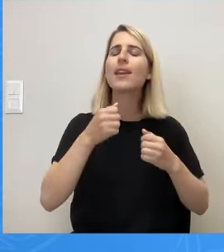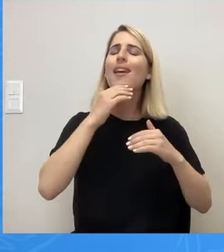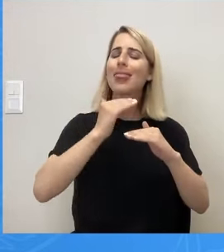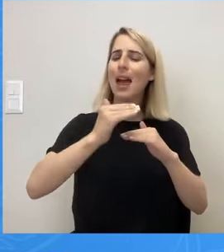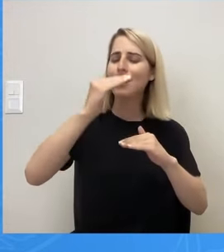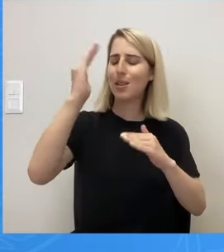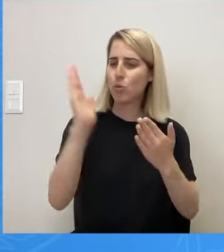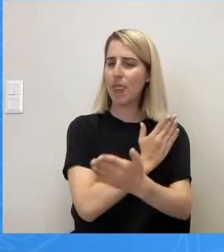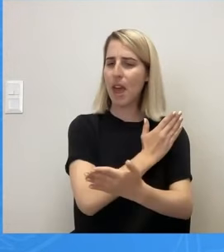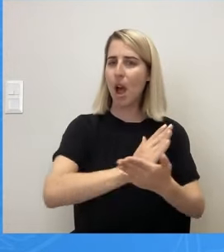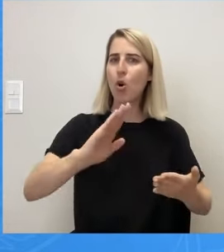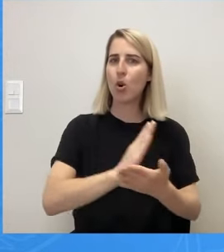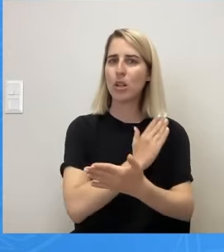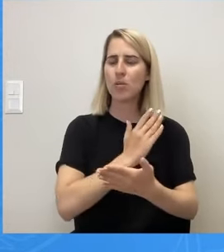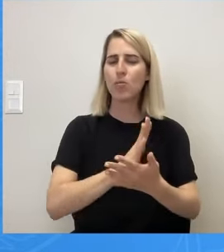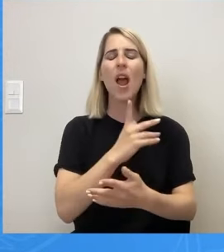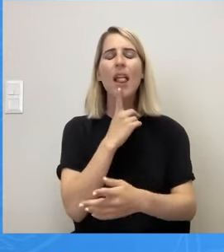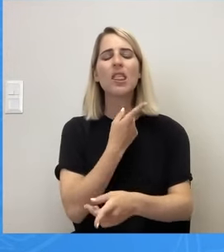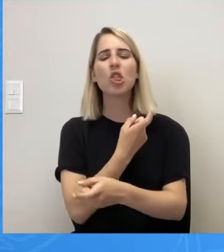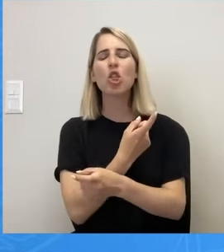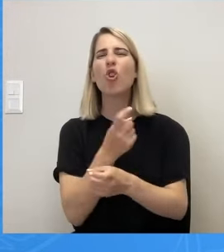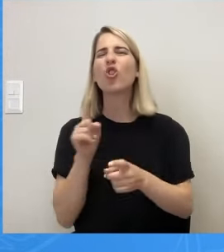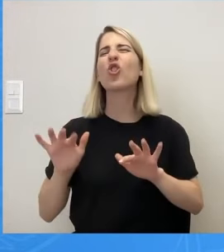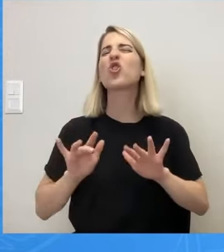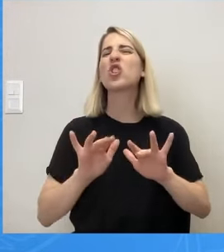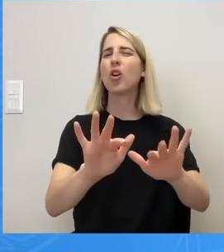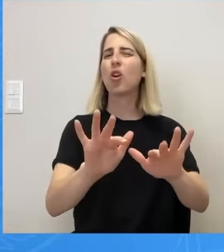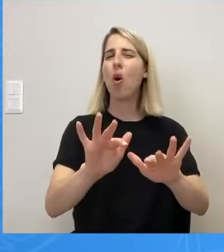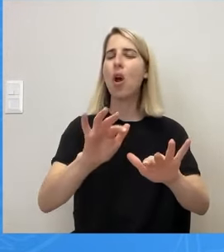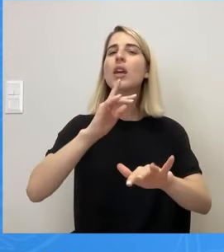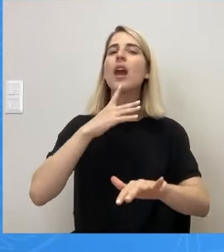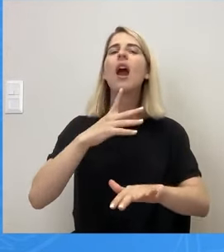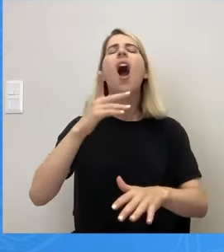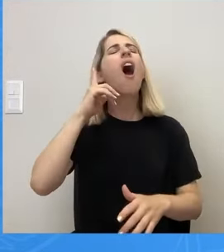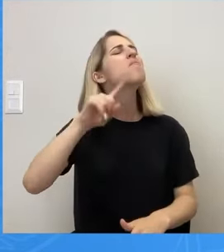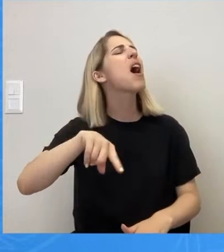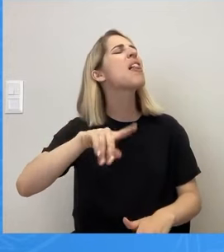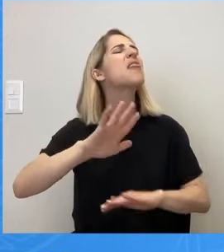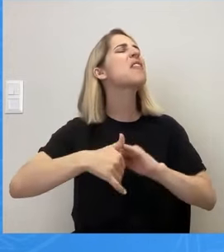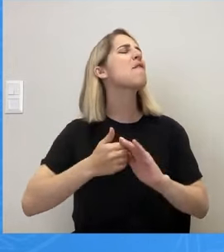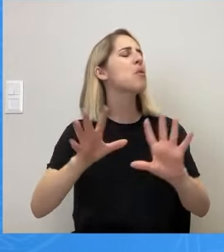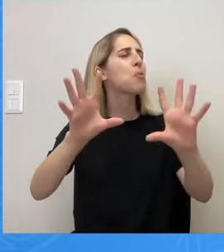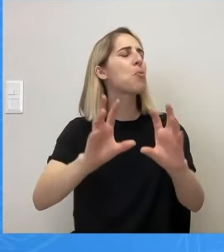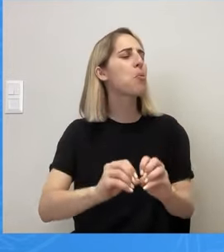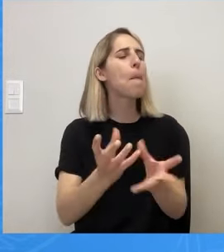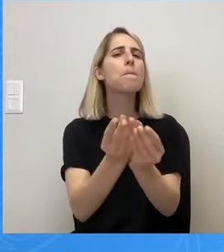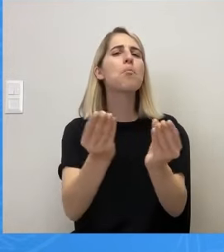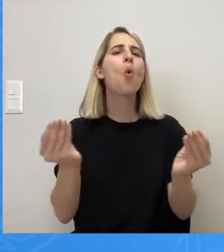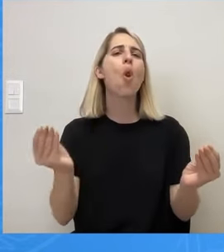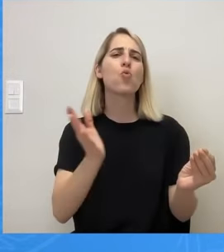των πολλών, ισχυρό όμως για να υλοποιεί και να περνάει και να τρέχει τα επιχειρηματικά συμφέροντα,